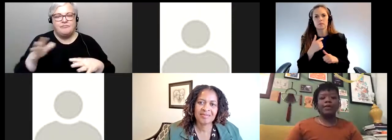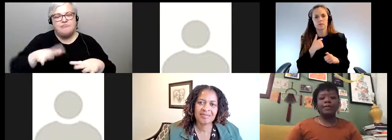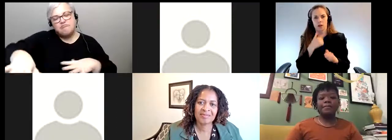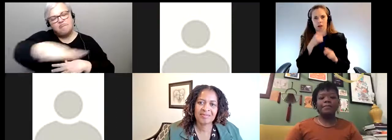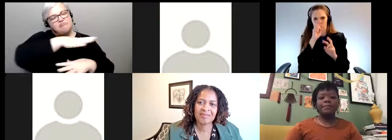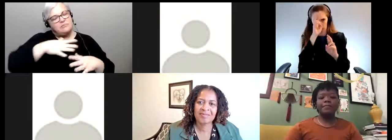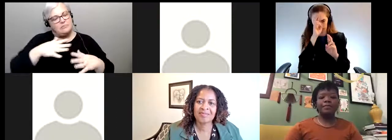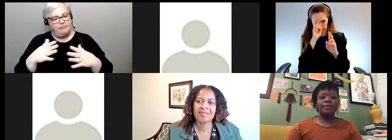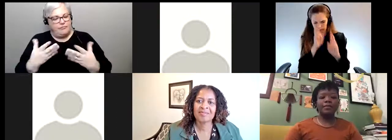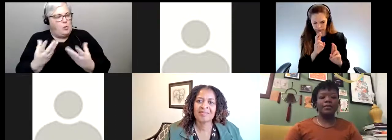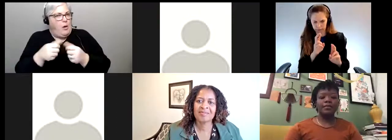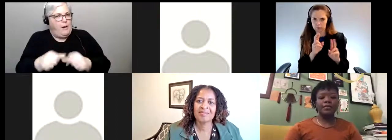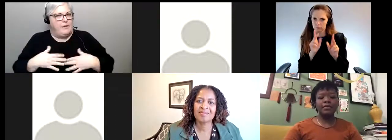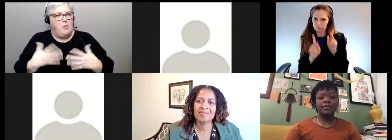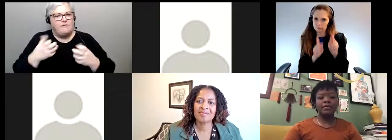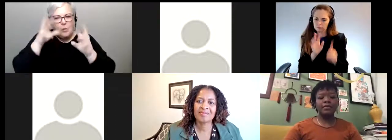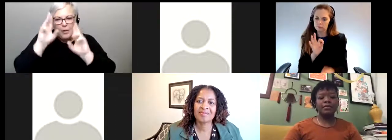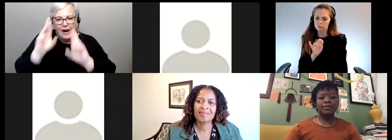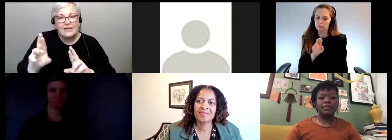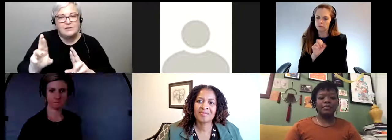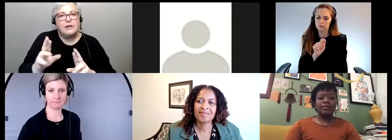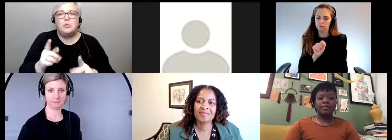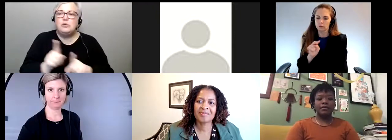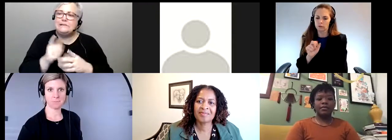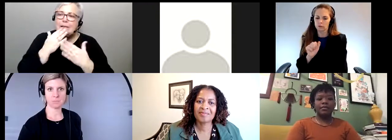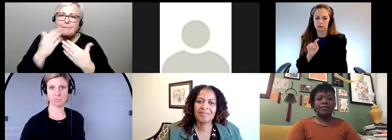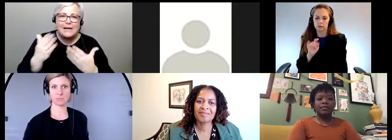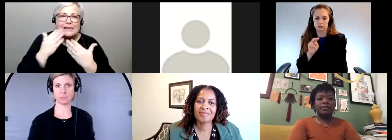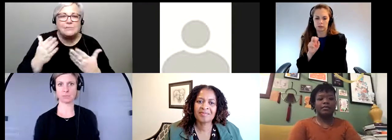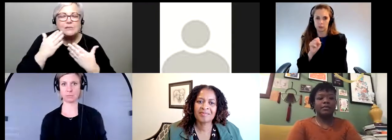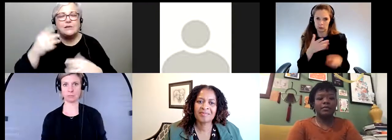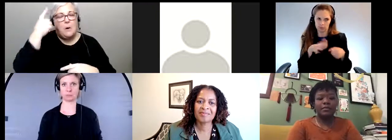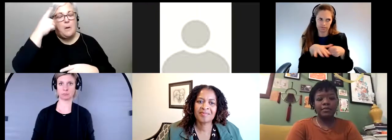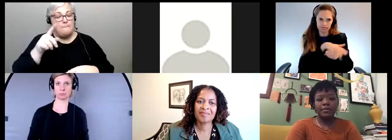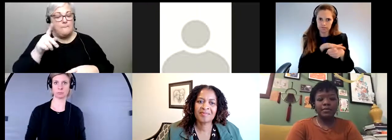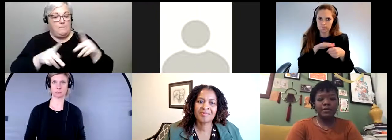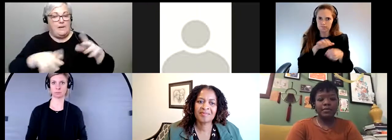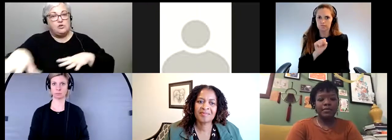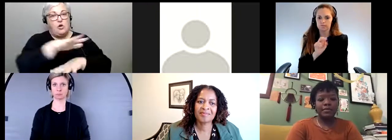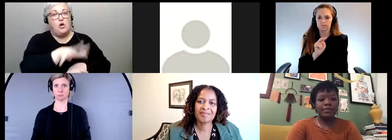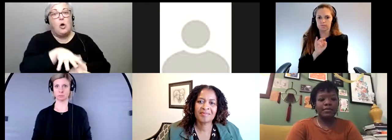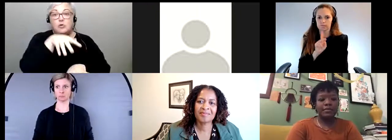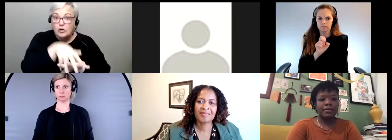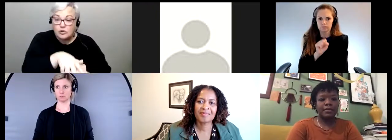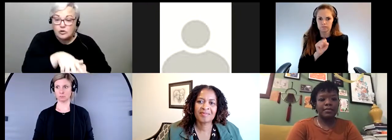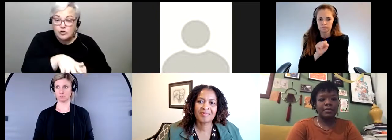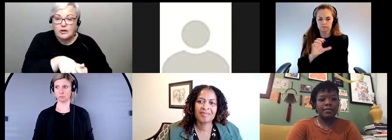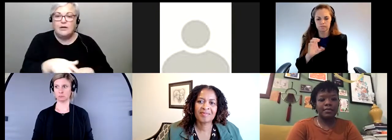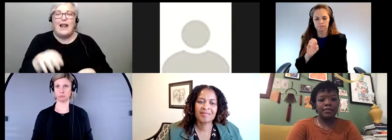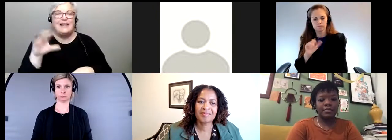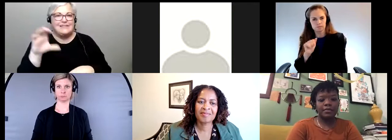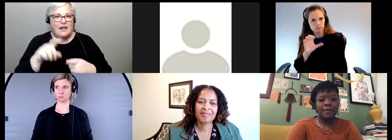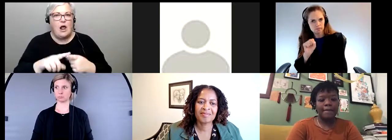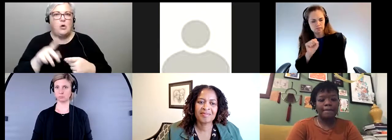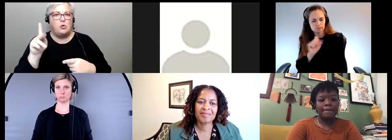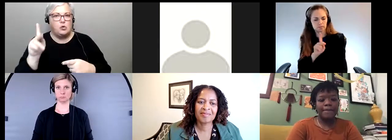Je veux exprimer mon respect et ma gratitude pour les peuples autochtones de ma région, les Snakes, les Celiac, les